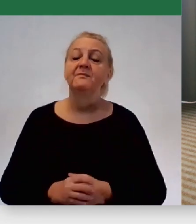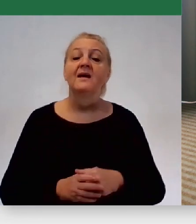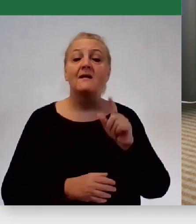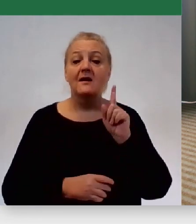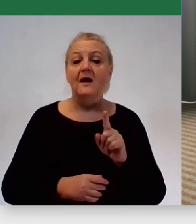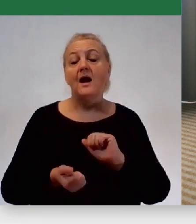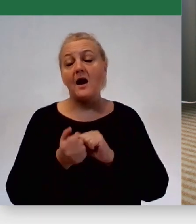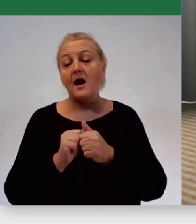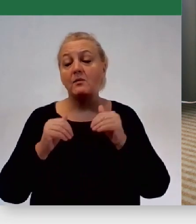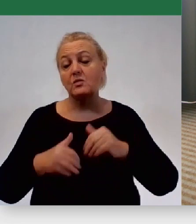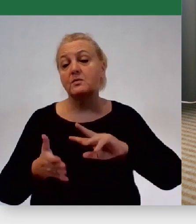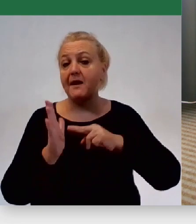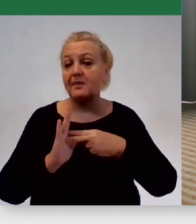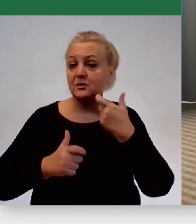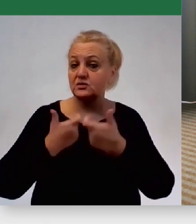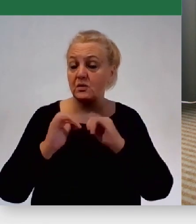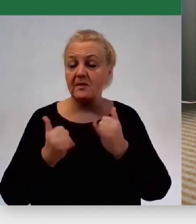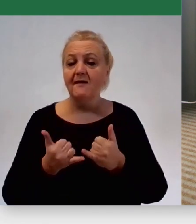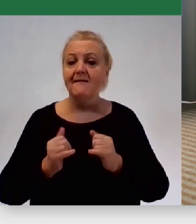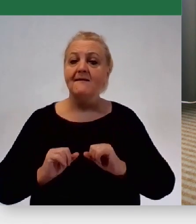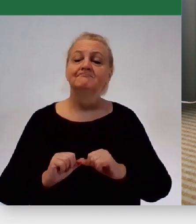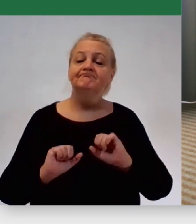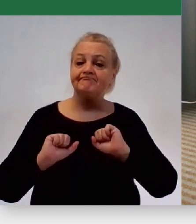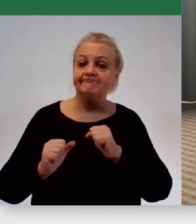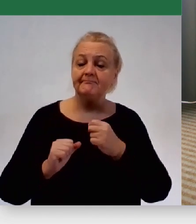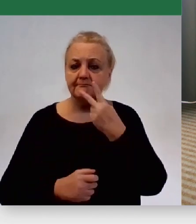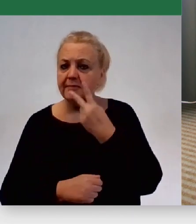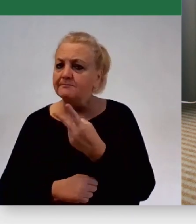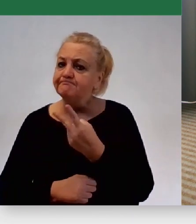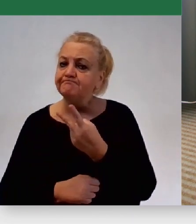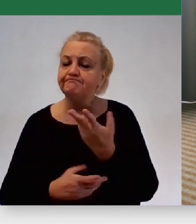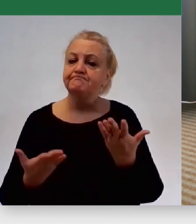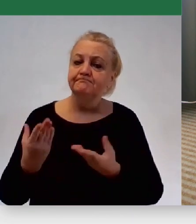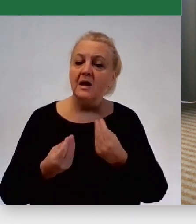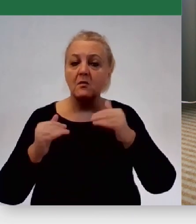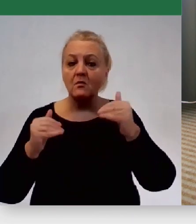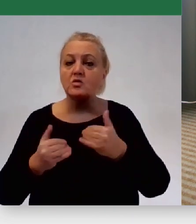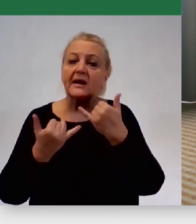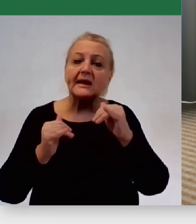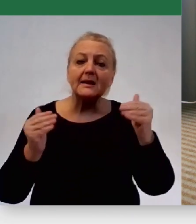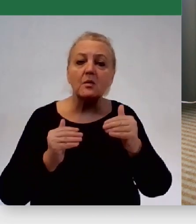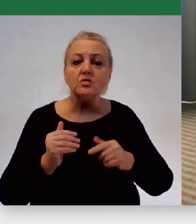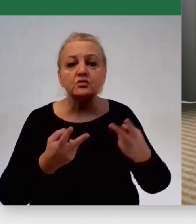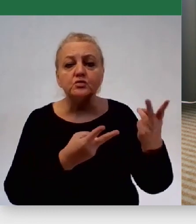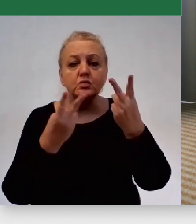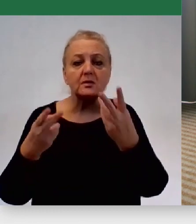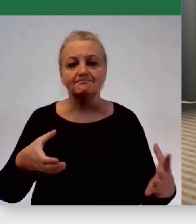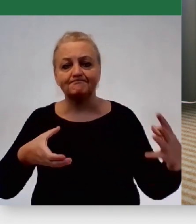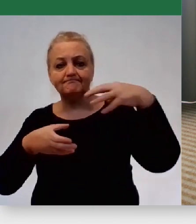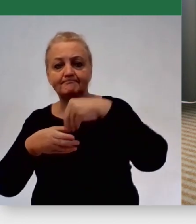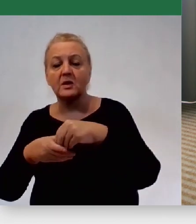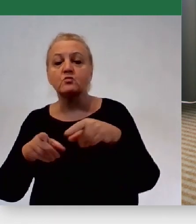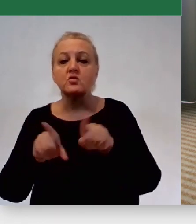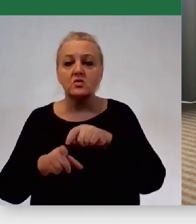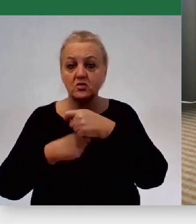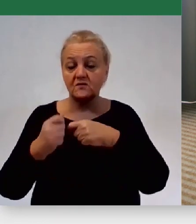zastosować strategię proaktywną, popatrzeć, czy nie ma innych zasobów, które można by włączyć do rozwiązania tych samych problemów,